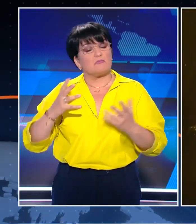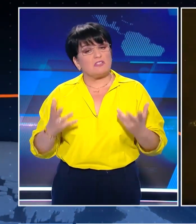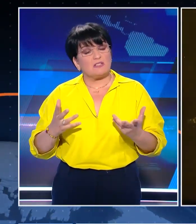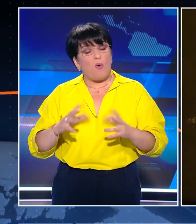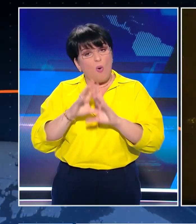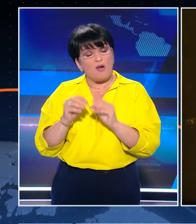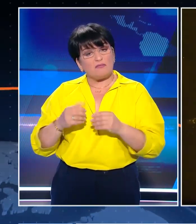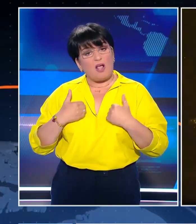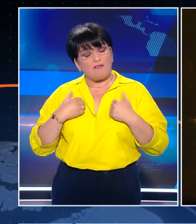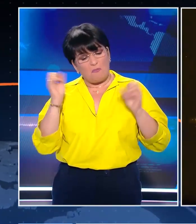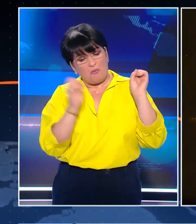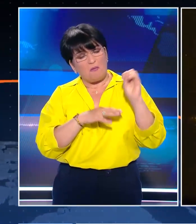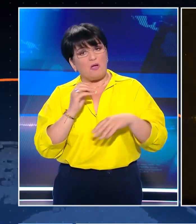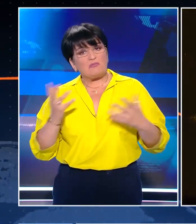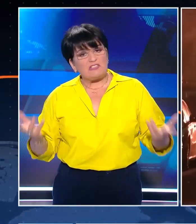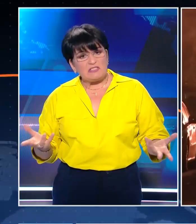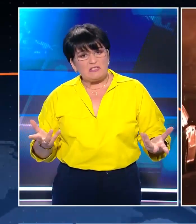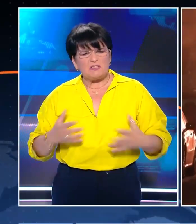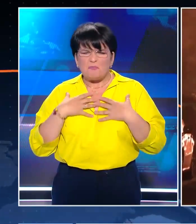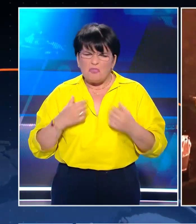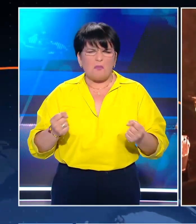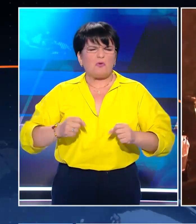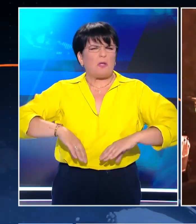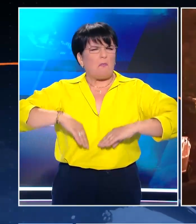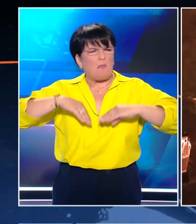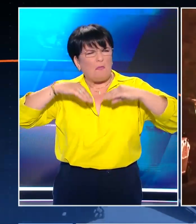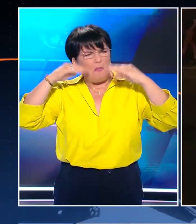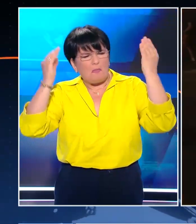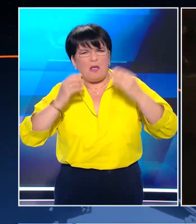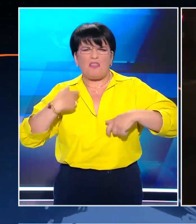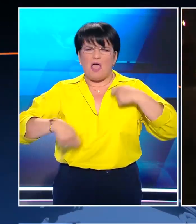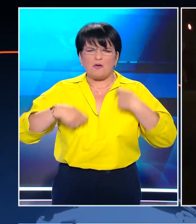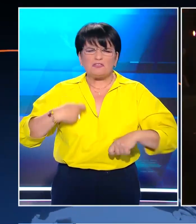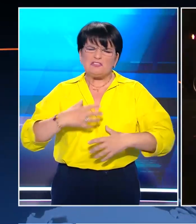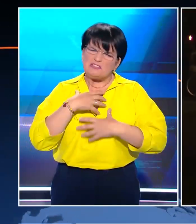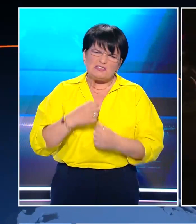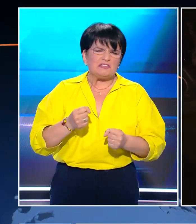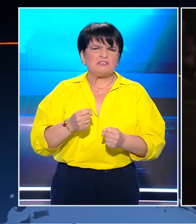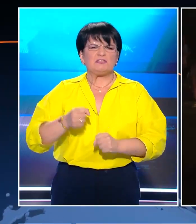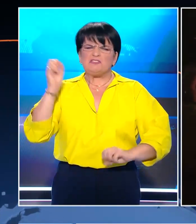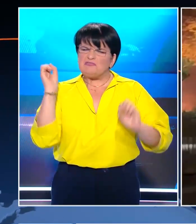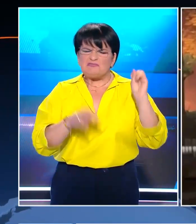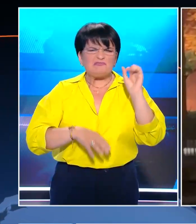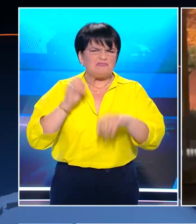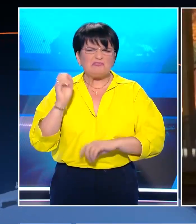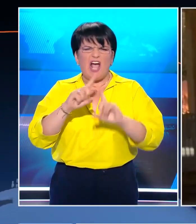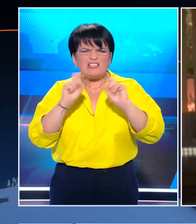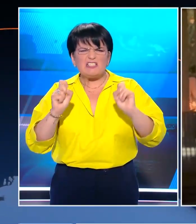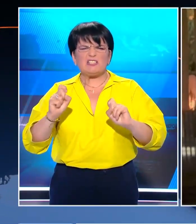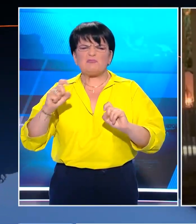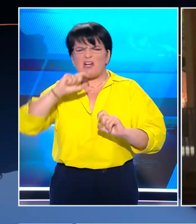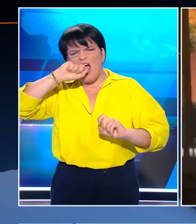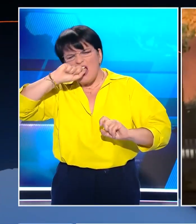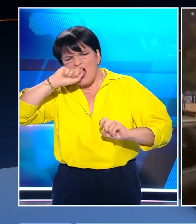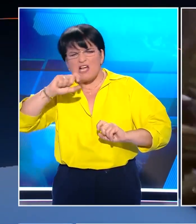Εξαγριωμένοι διαδηλωτές πετούν μολόδο στους αστυνομικούς. Η κατάσταση εκτραχύνεται. Οργισμένο το πλήθος εκτοξεύει αντικείμενα εναντίον των